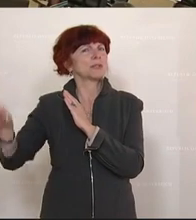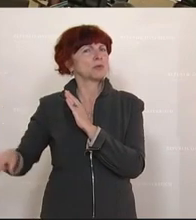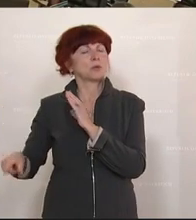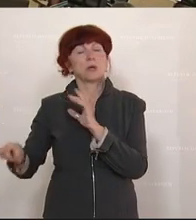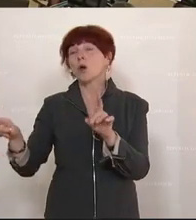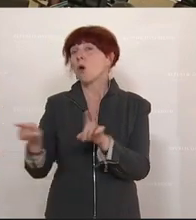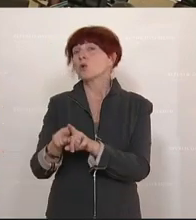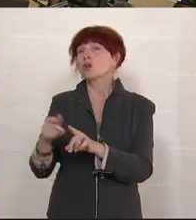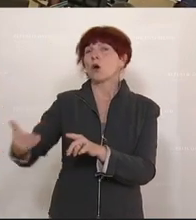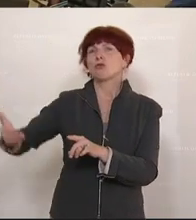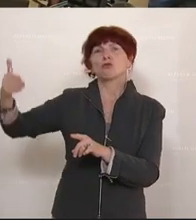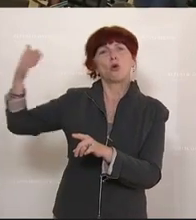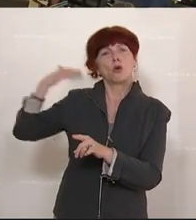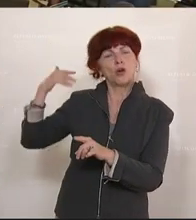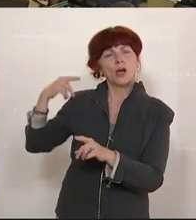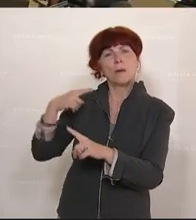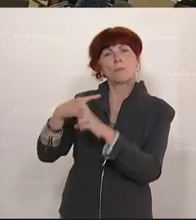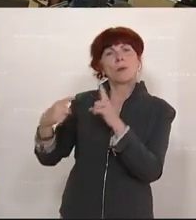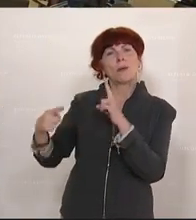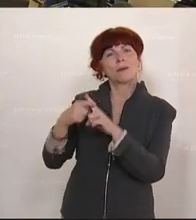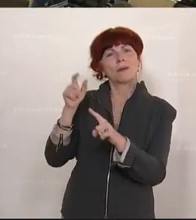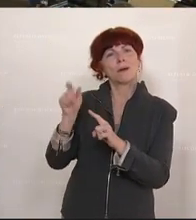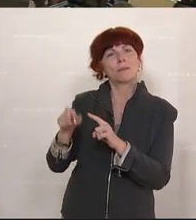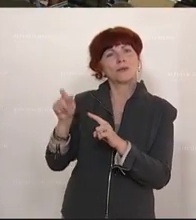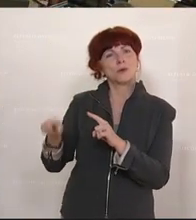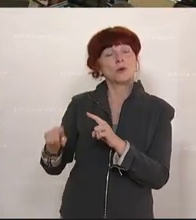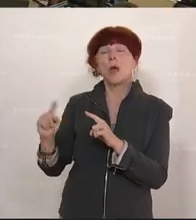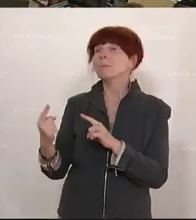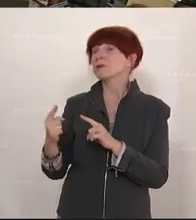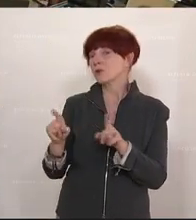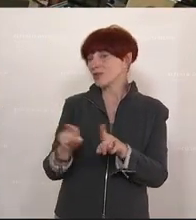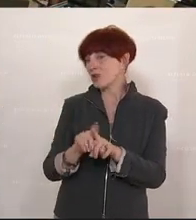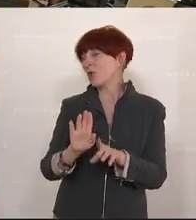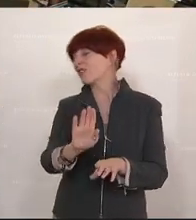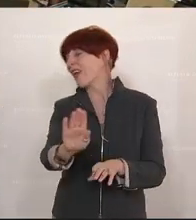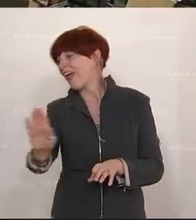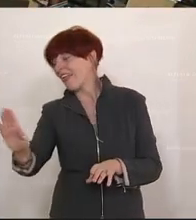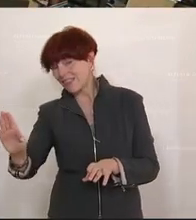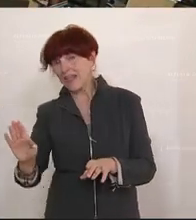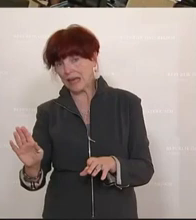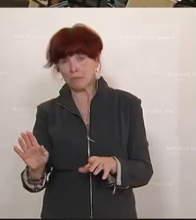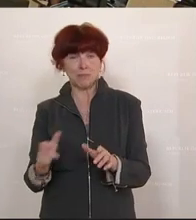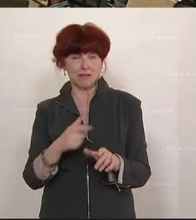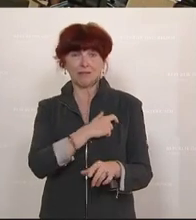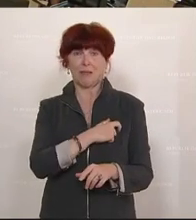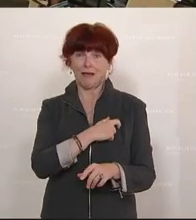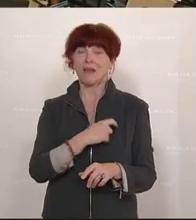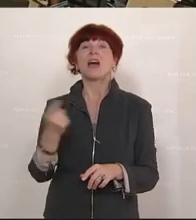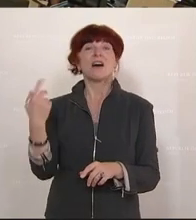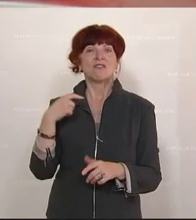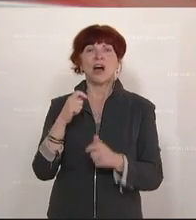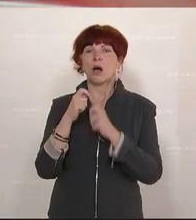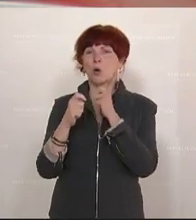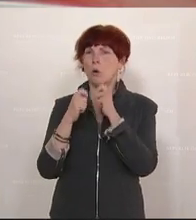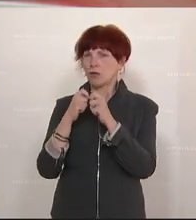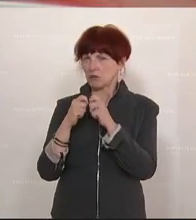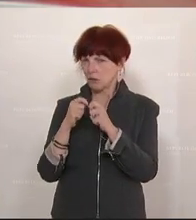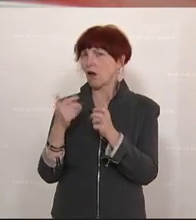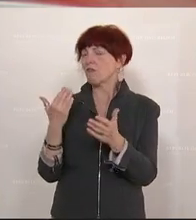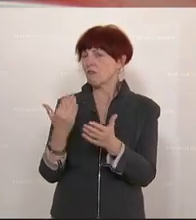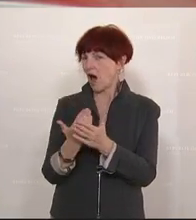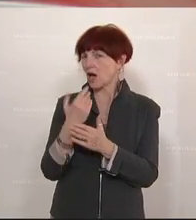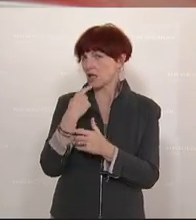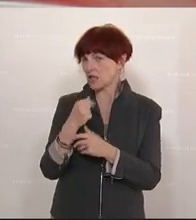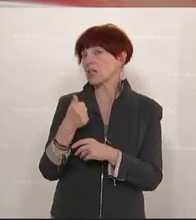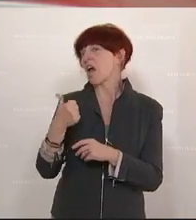ehemaligen Politikerinnen und Politikern, besonders auch aus ihren Reihen, kommentiert wurde mit den Worten Einiges richtig gemacht oder